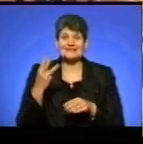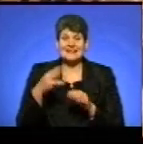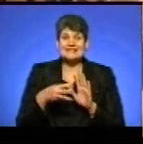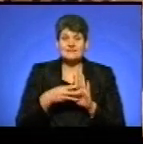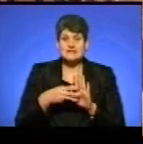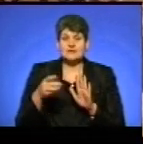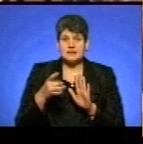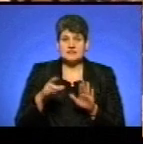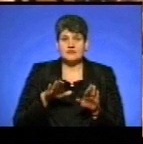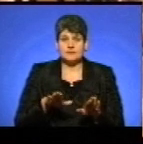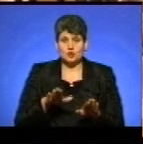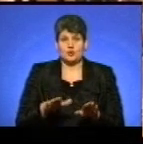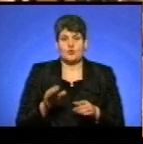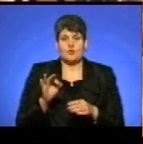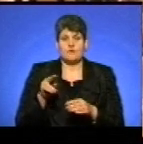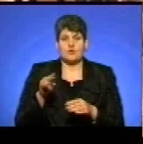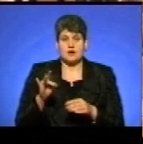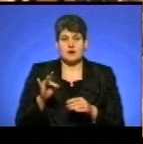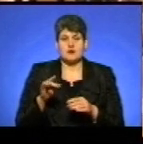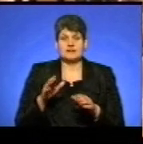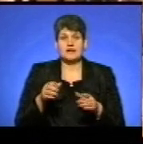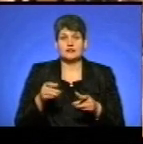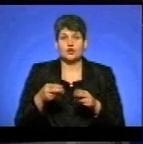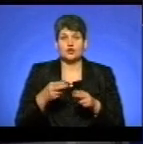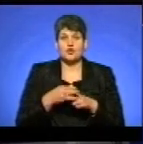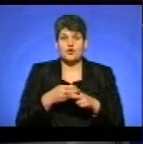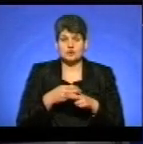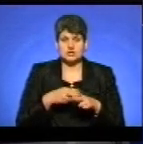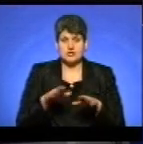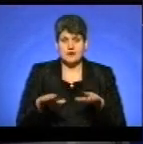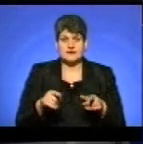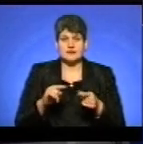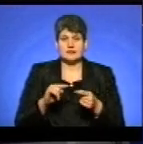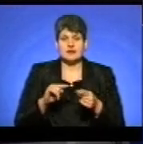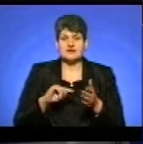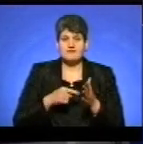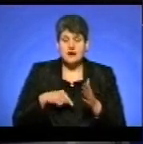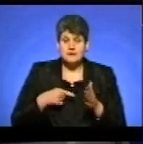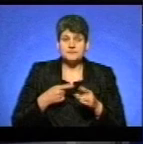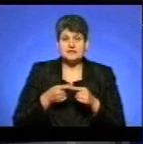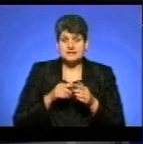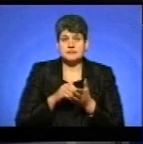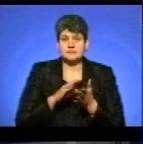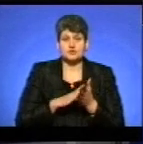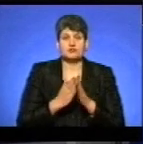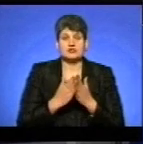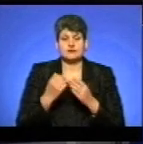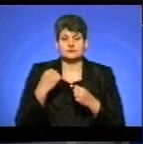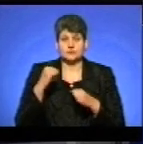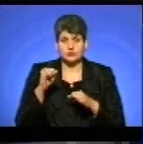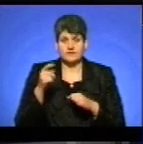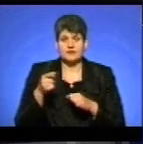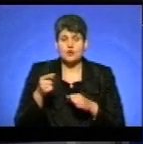разів від підлоги з опорою рук на ножах та з опорою ніг на цвяхах. Ці рекорди зафіксовані у книзі рекордів